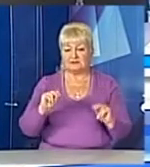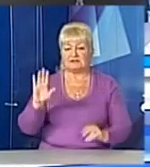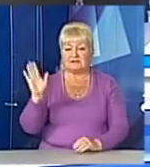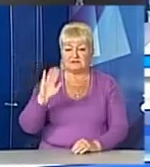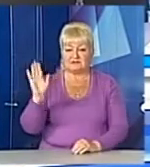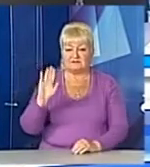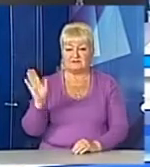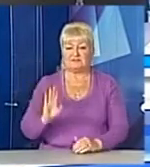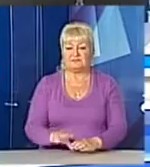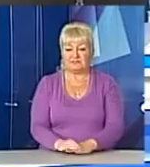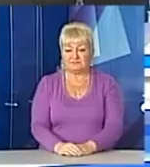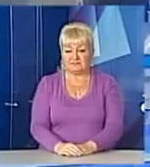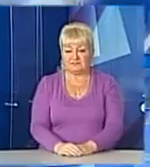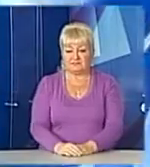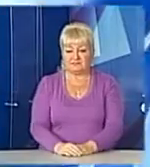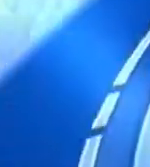Інформаційний день. Усі гаразд.